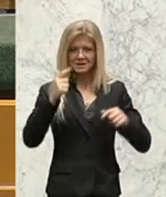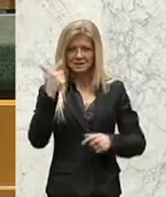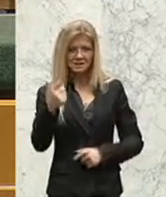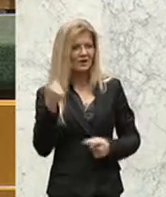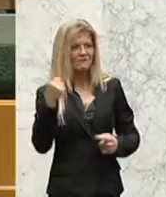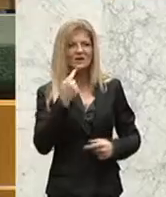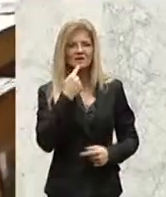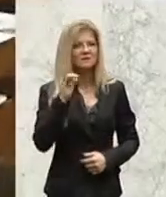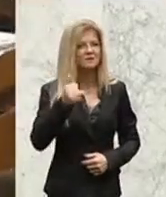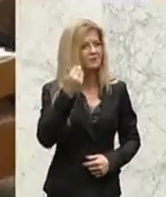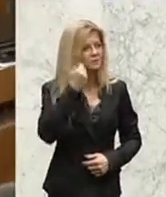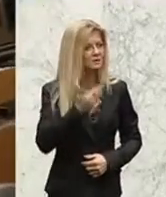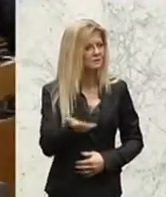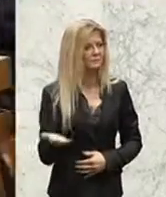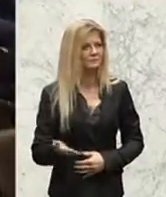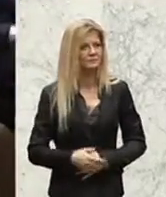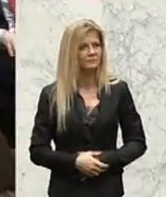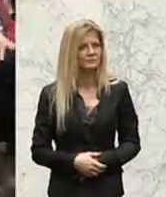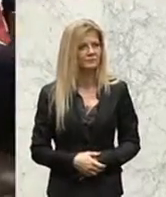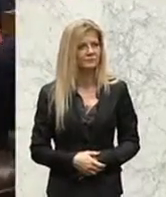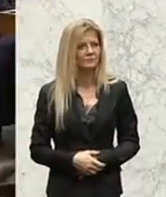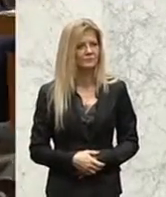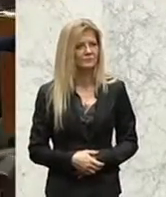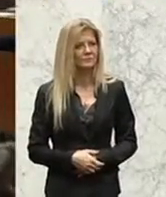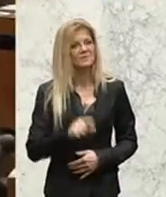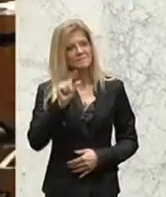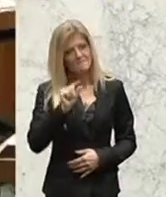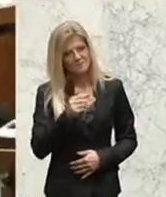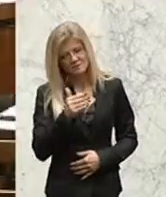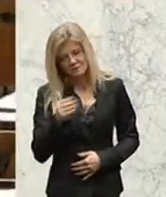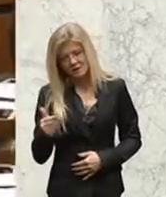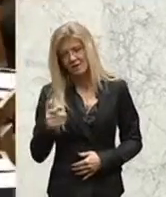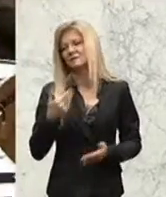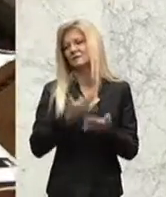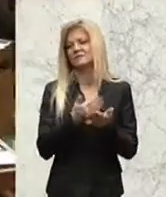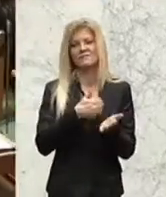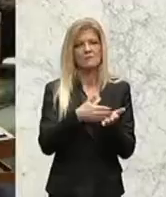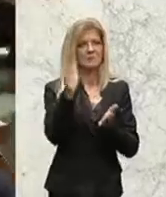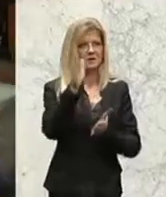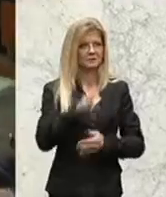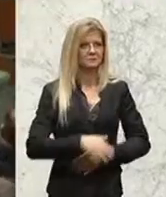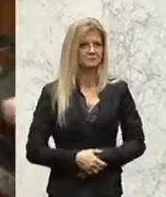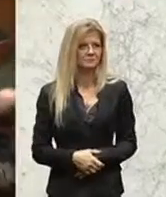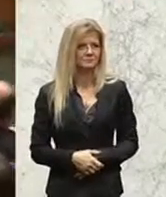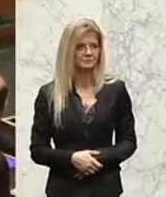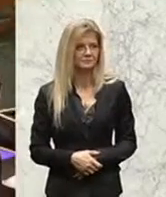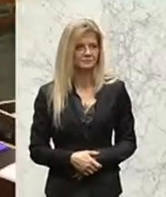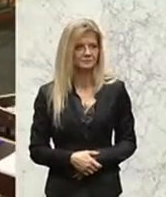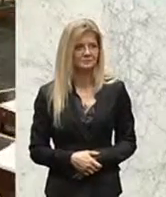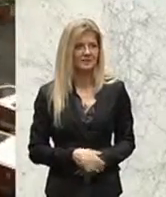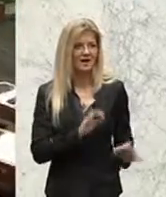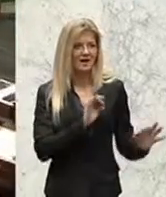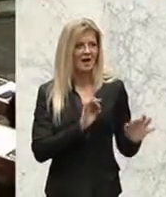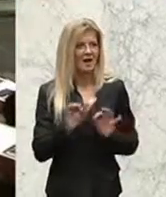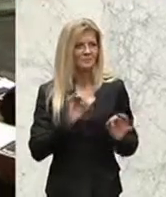sich dafür aus? Das ist wiederum die Minderheit und somit abgelehnt. Die